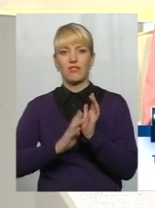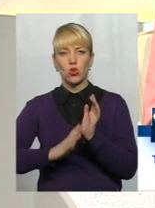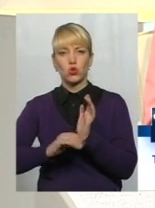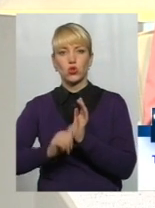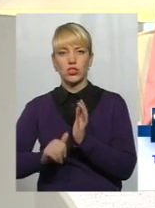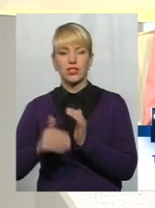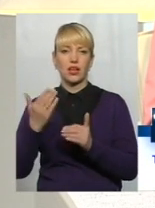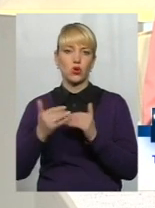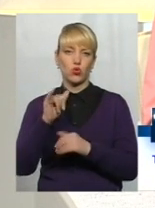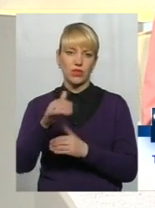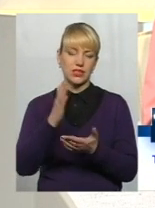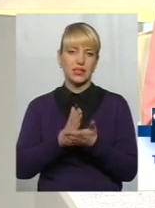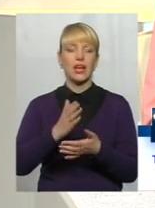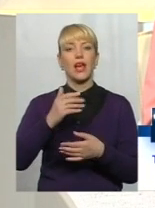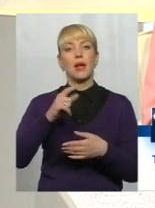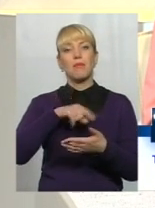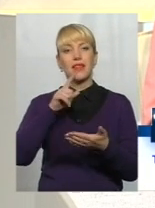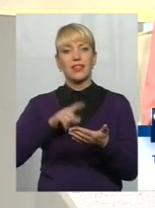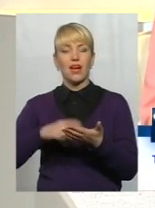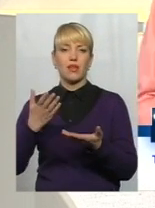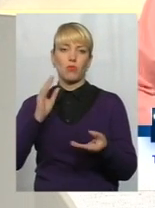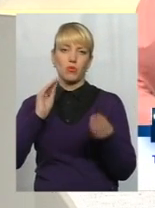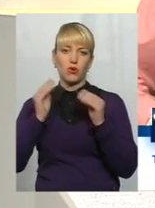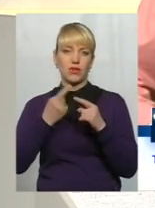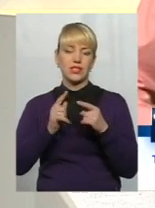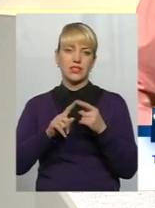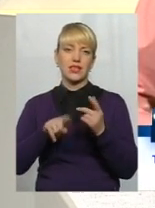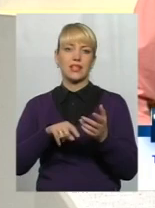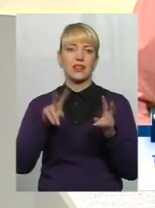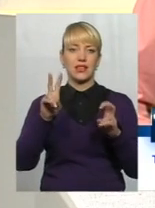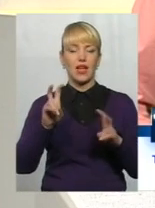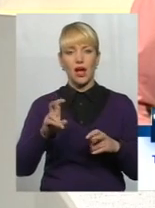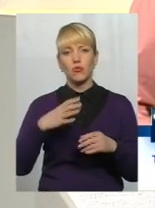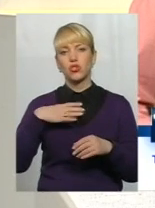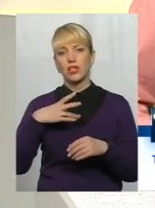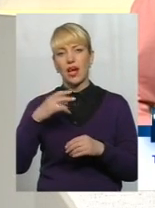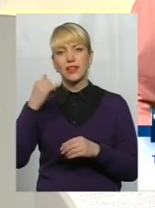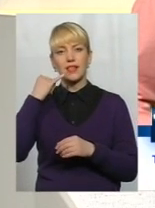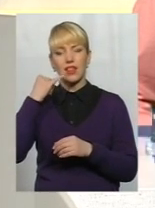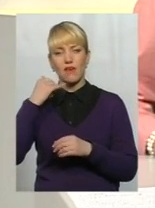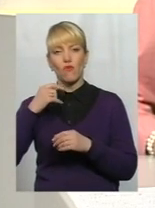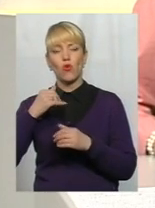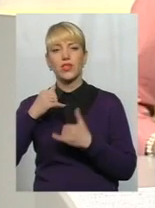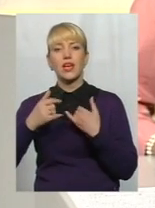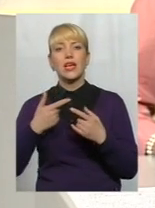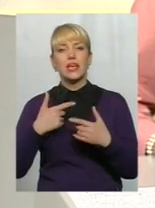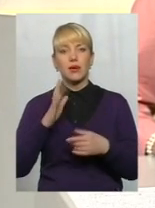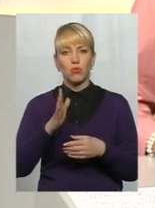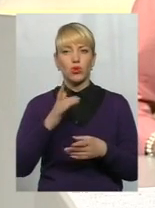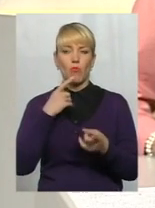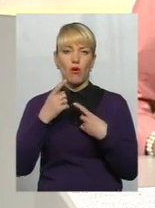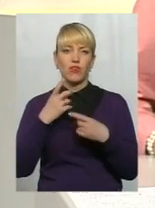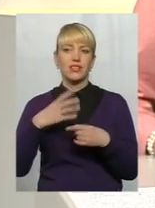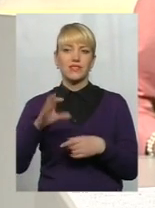неглядачу є запитання або ж міркування зазначеної теми, чекаємо на телефонні дзвінки. А говоритимемо ми сьогодні про